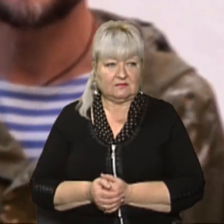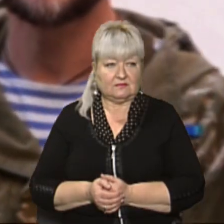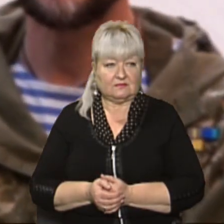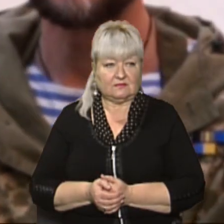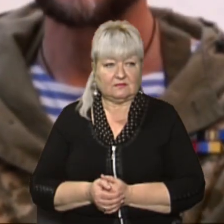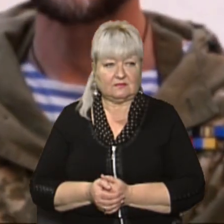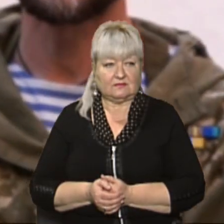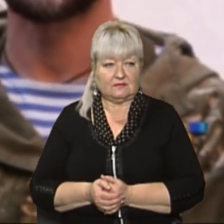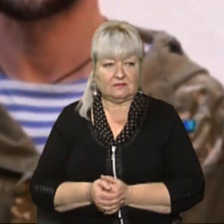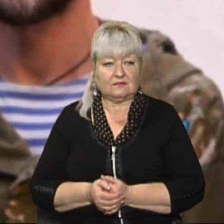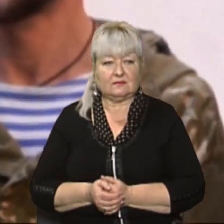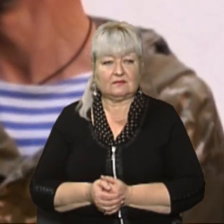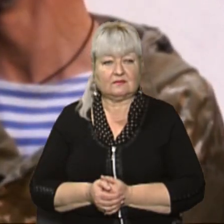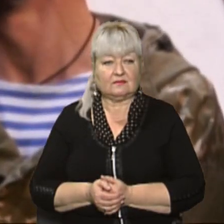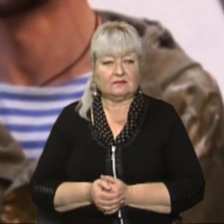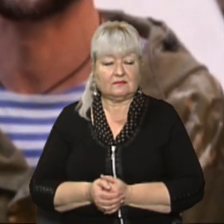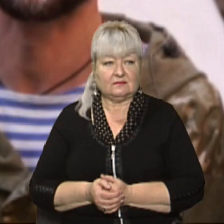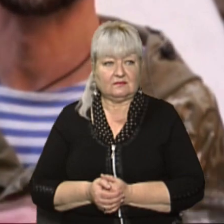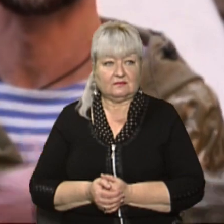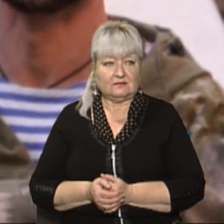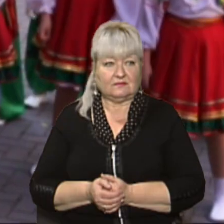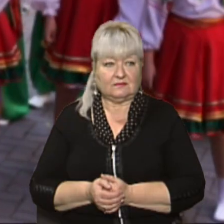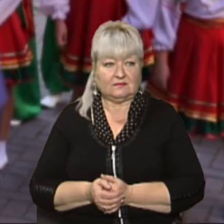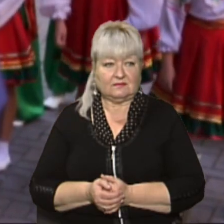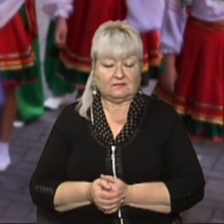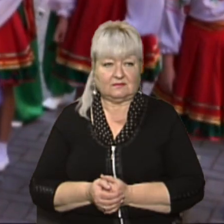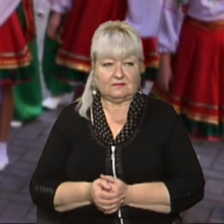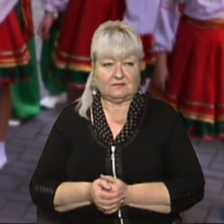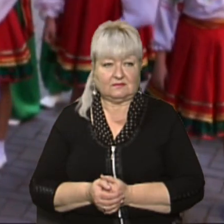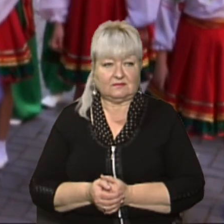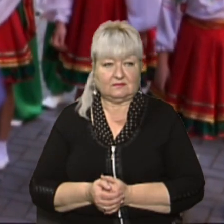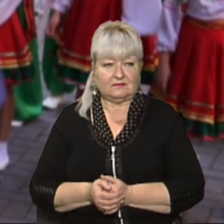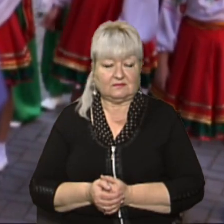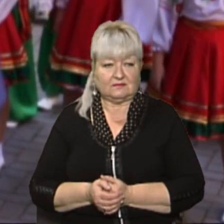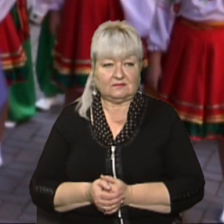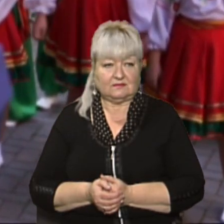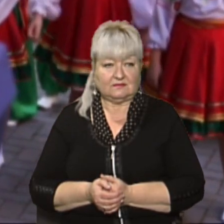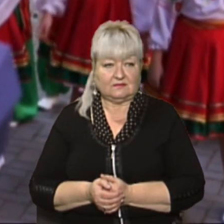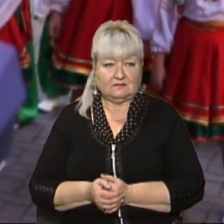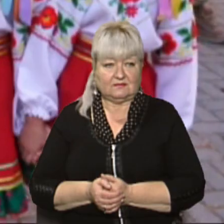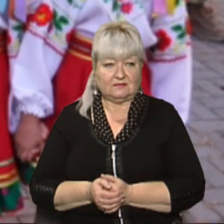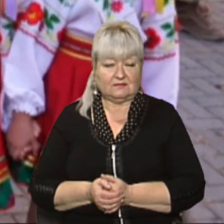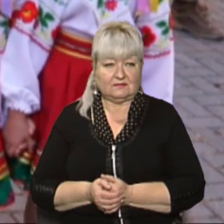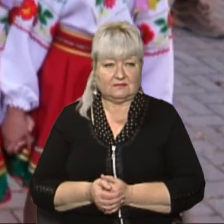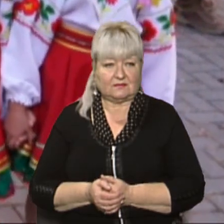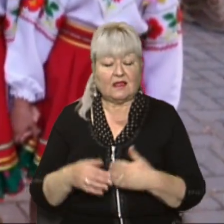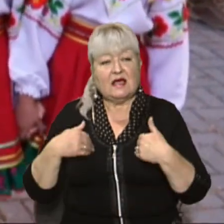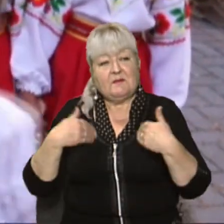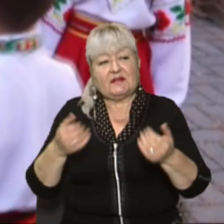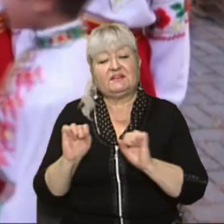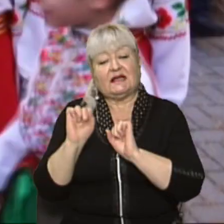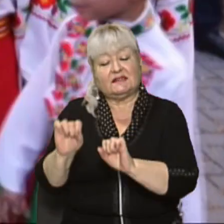нами канон і за граю, сюди тільки лише на своїх стіл. Привітати